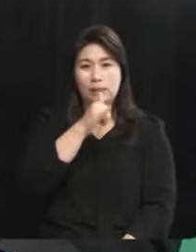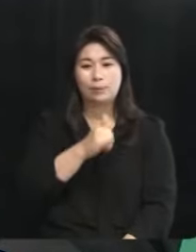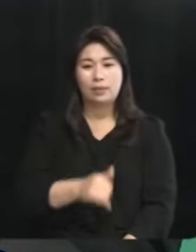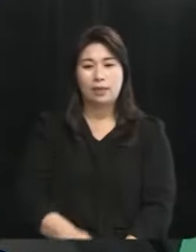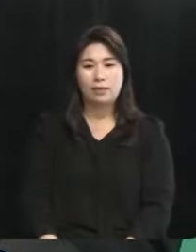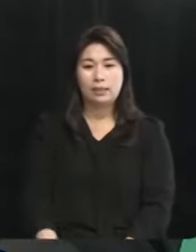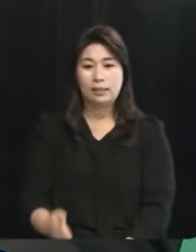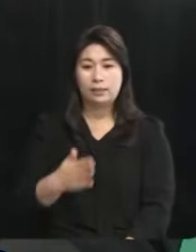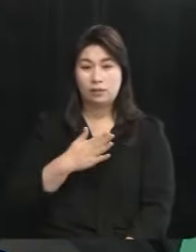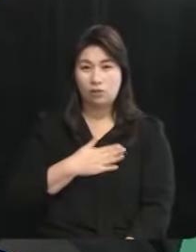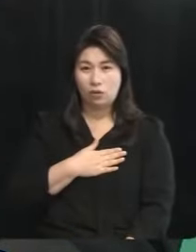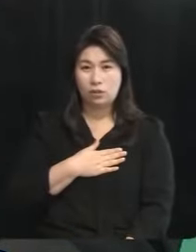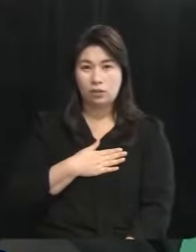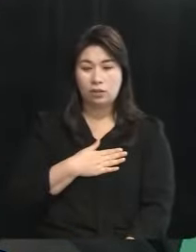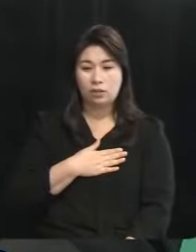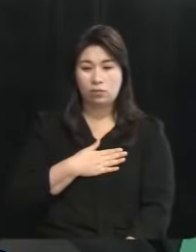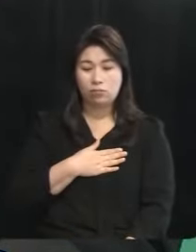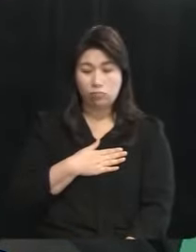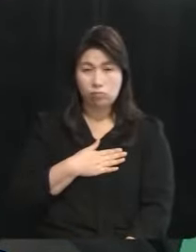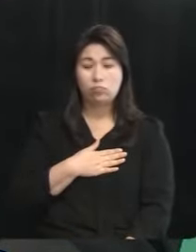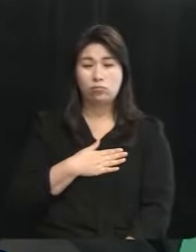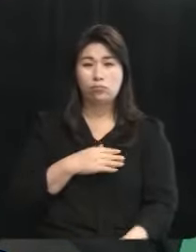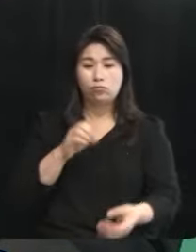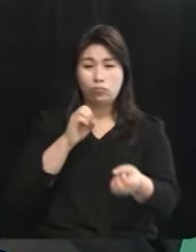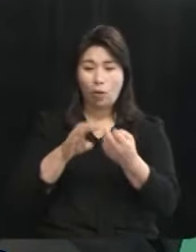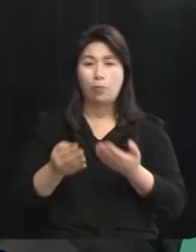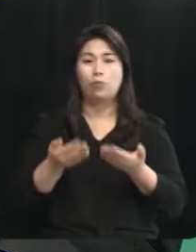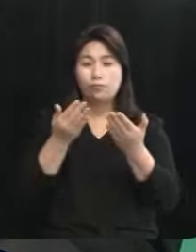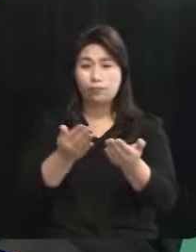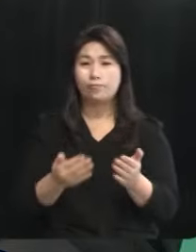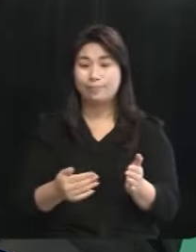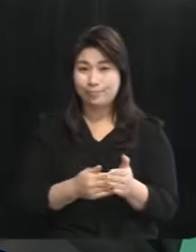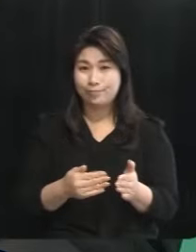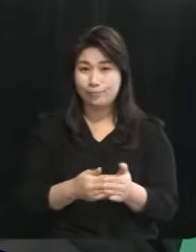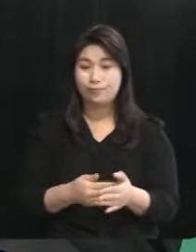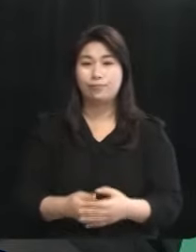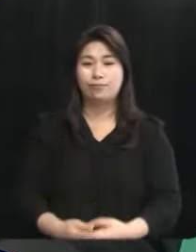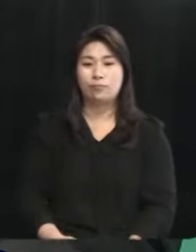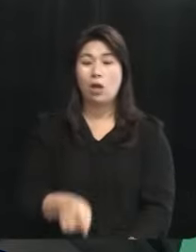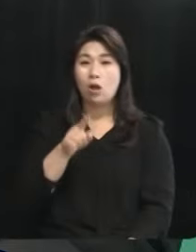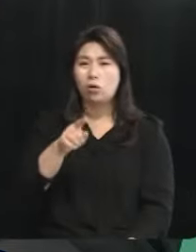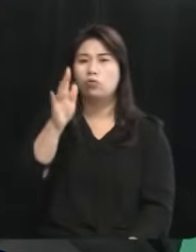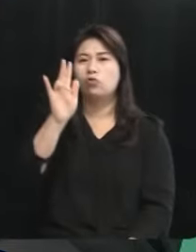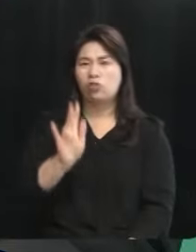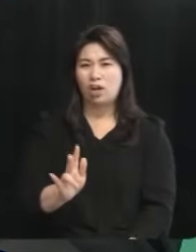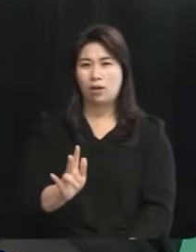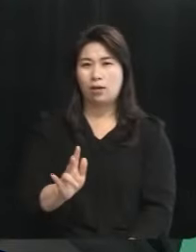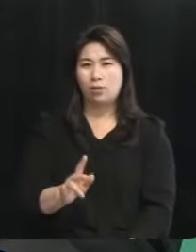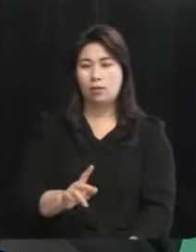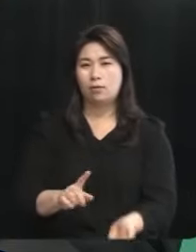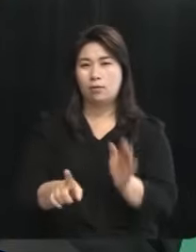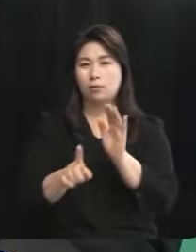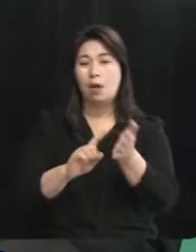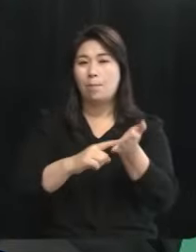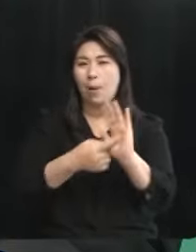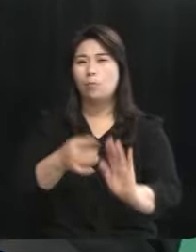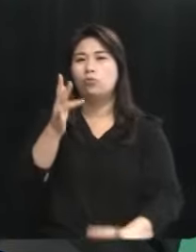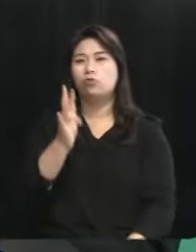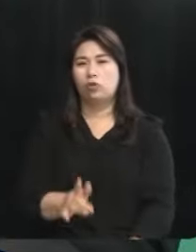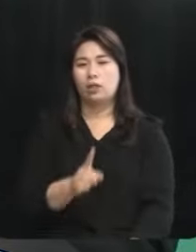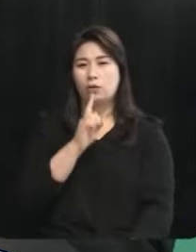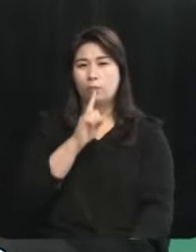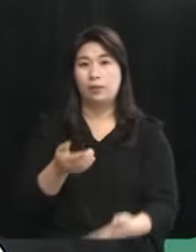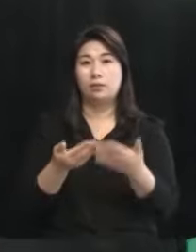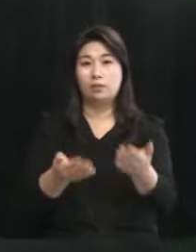성심성의껏 답변을 드렸다 그 부분을 누락했다라고 발표를 누락했다라고 저는 그렇게